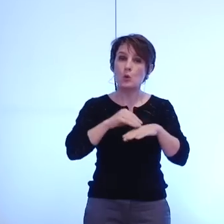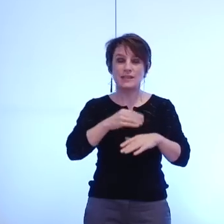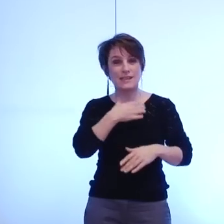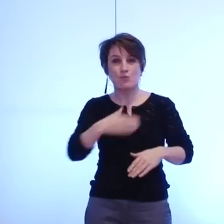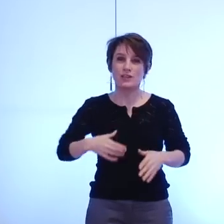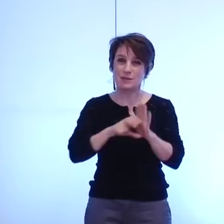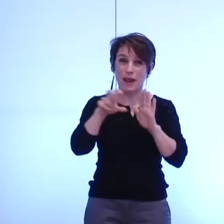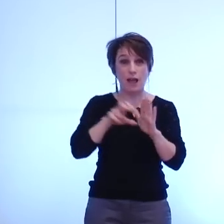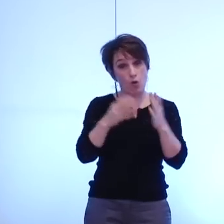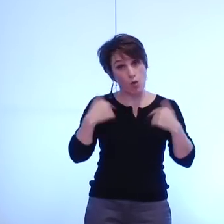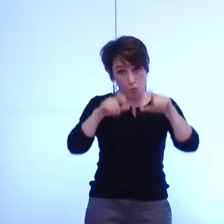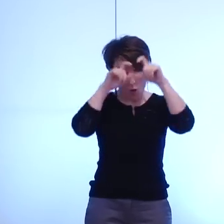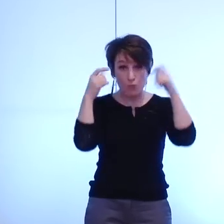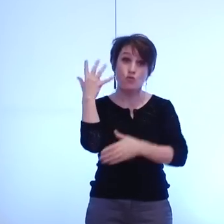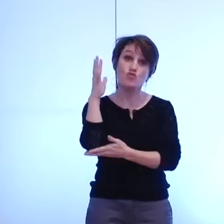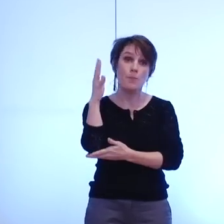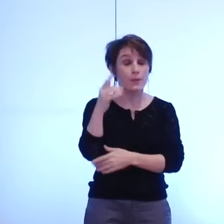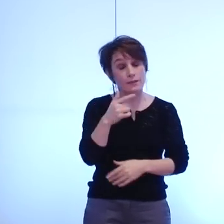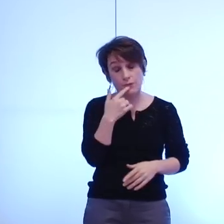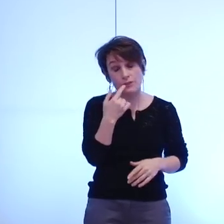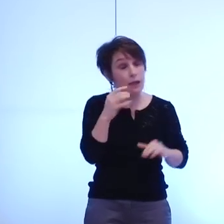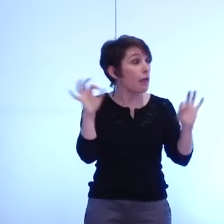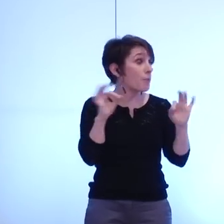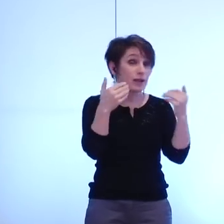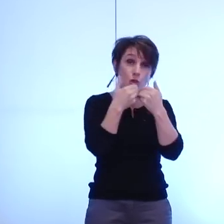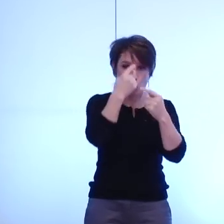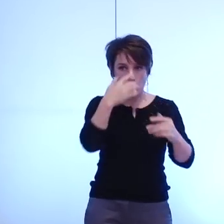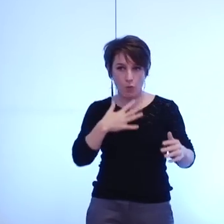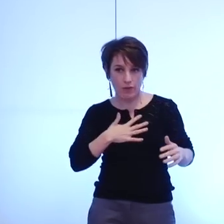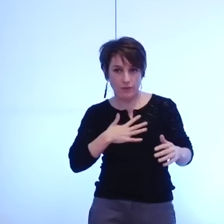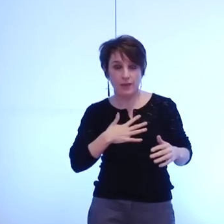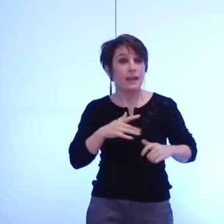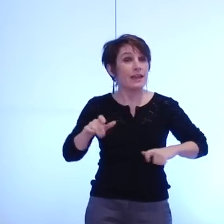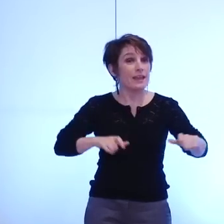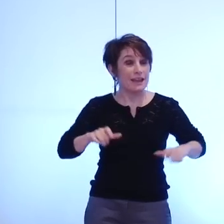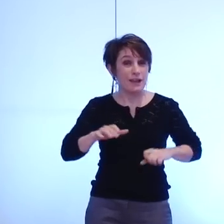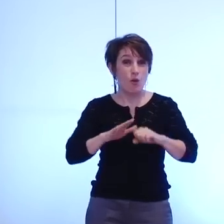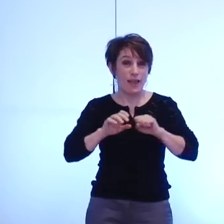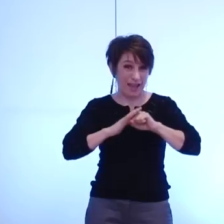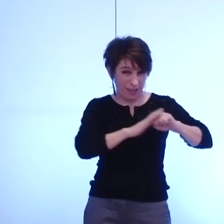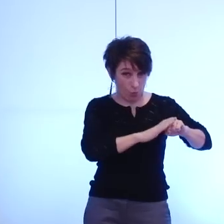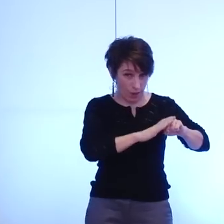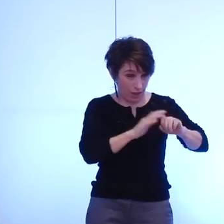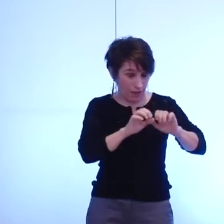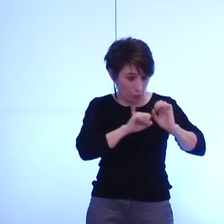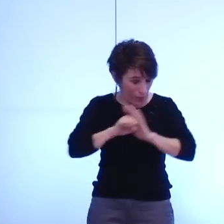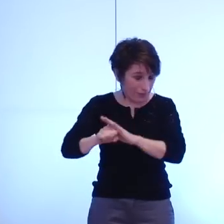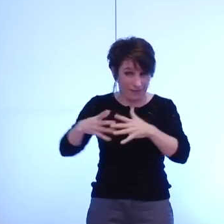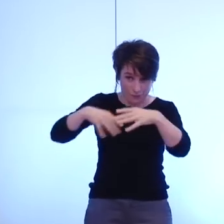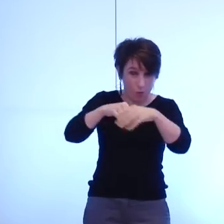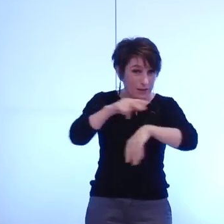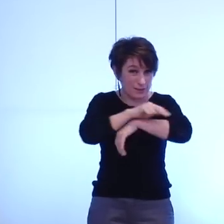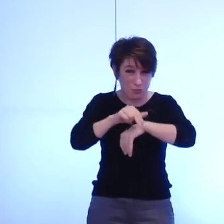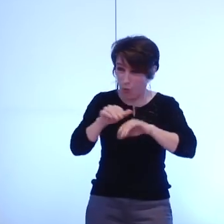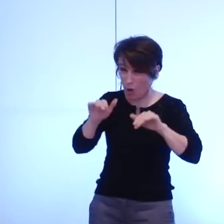demander mon avis et en plus mes collègues de droite à la métro qui ne font même pas partie du bureau on ne leur demande même pas leur avis donc c'est vraiment avec